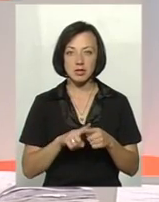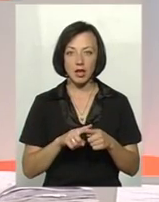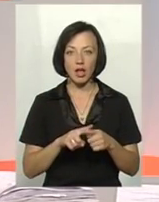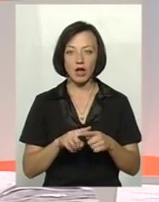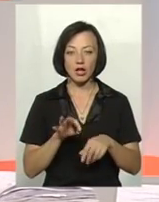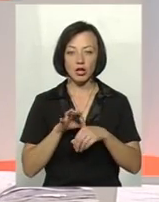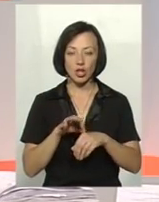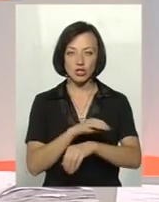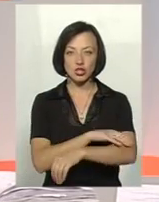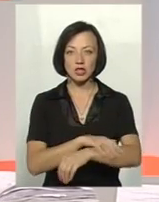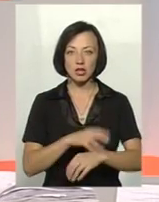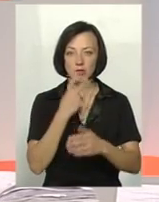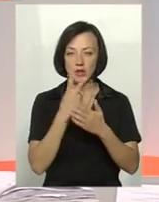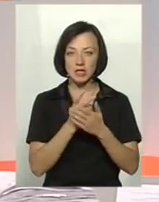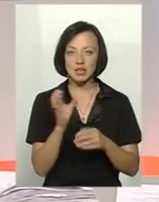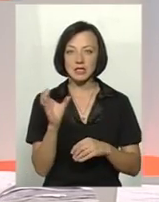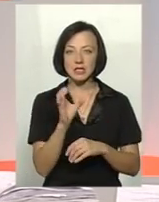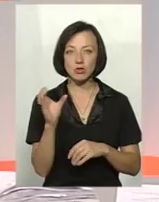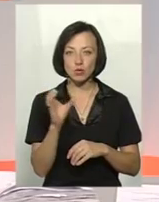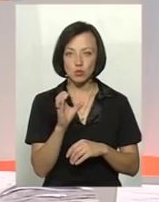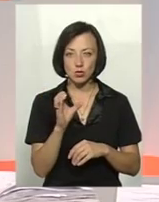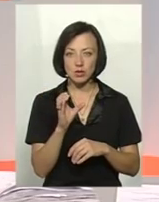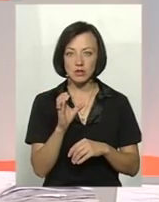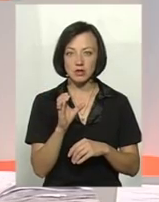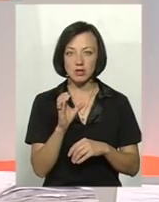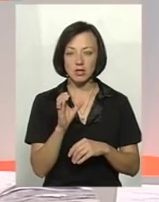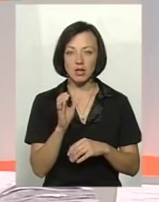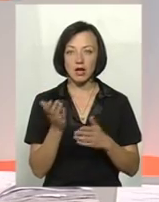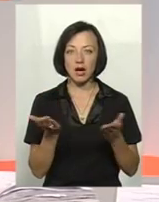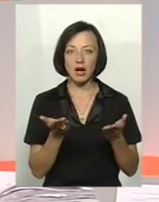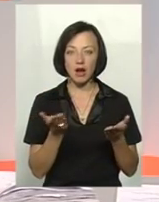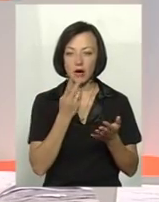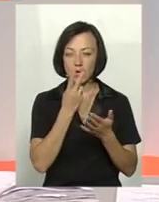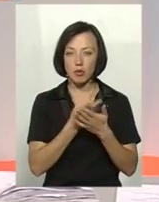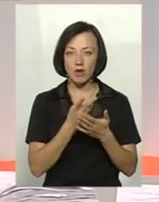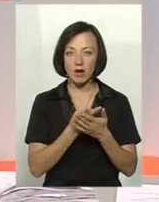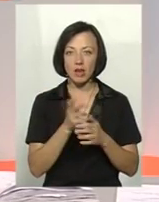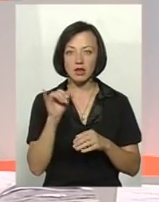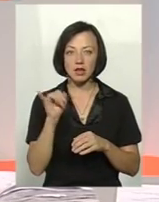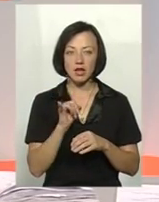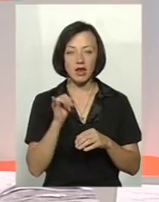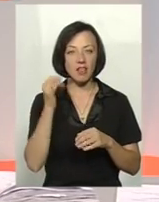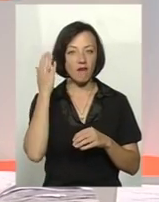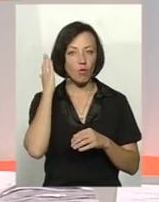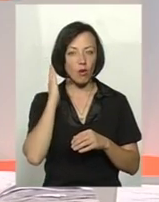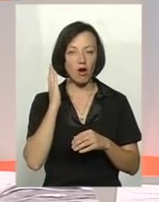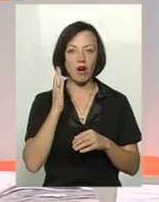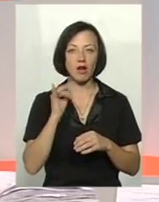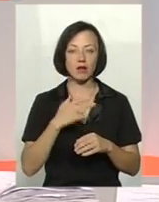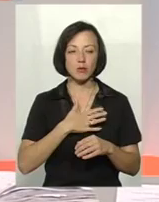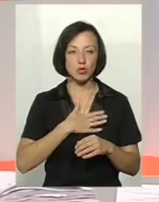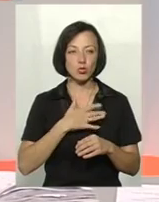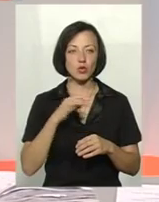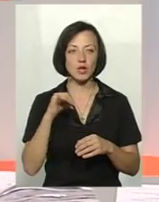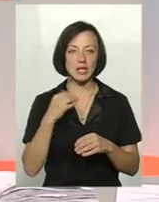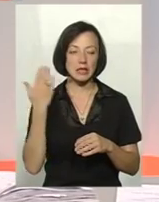шкірі проявляється синюшністю. Синюшністю, яка, значить, проявляється і на вухах, і на підгрудку, і